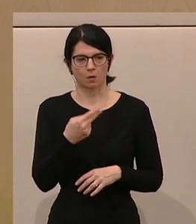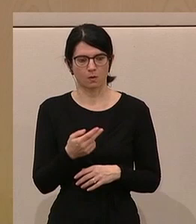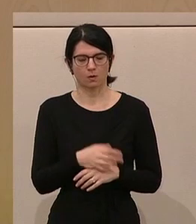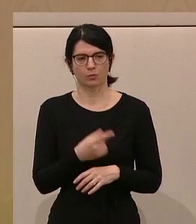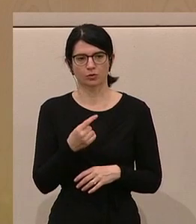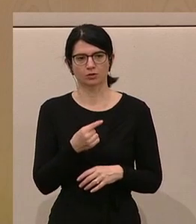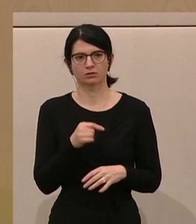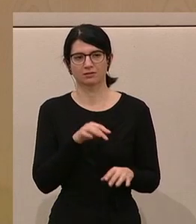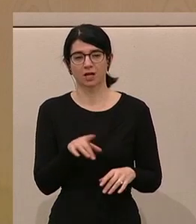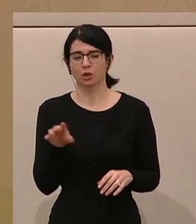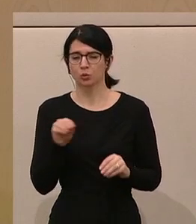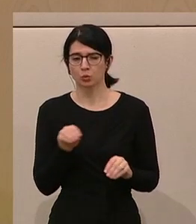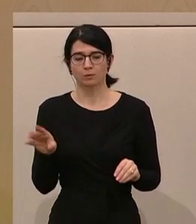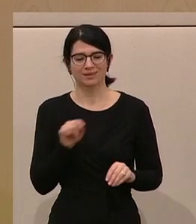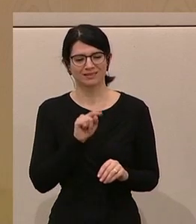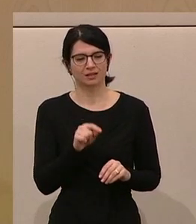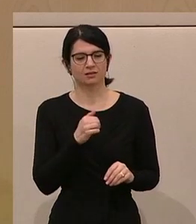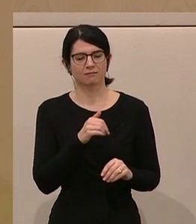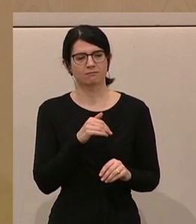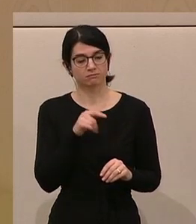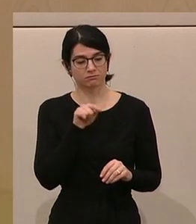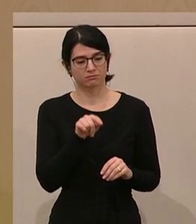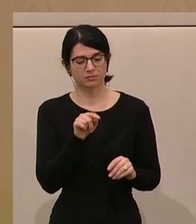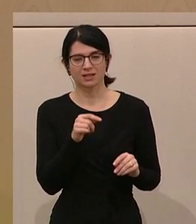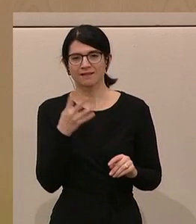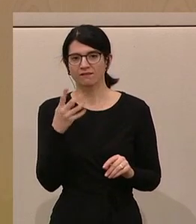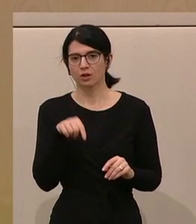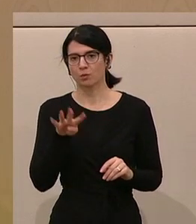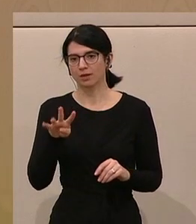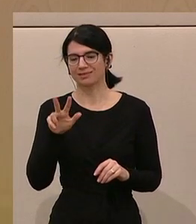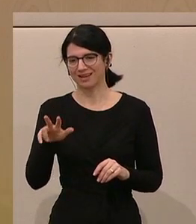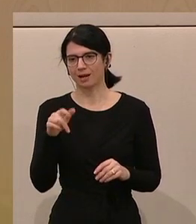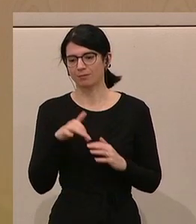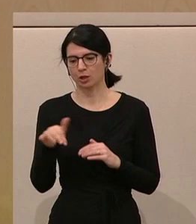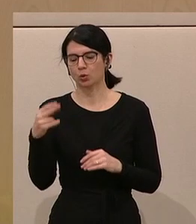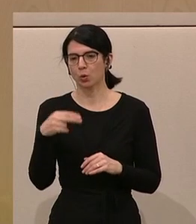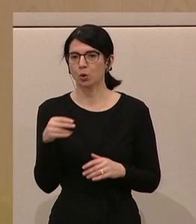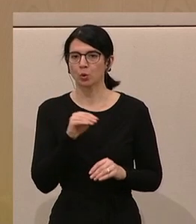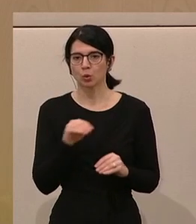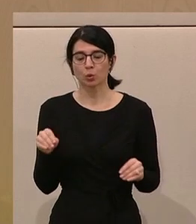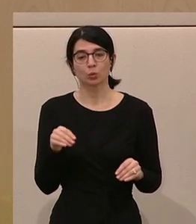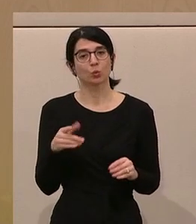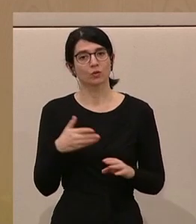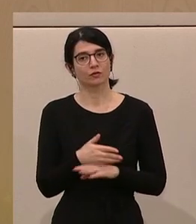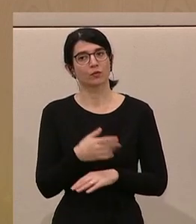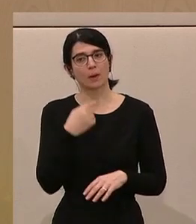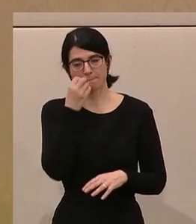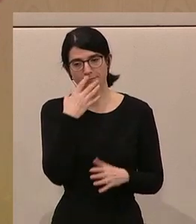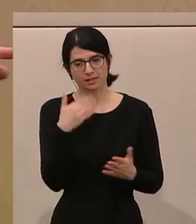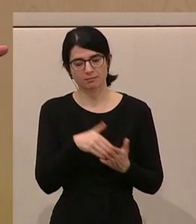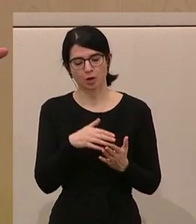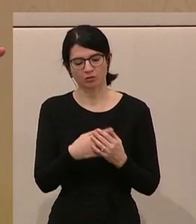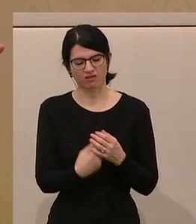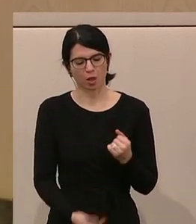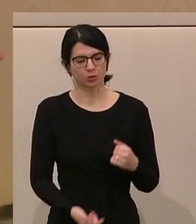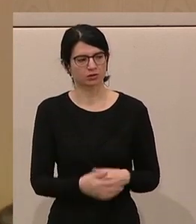dann kommen wir alleine mit diesen Zahlen schon auf 4,3 Millionen Euro, nur für den Missbrauch und